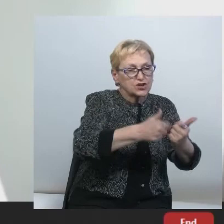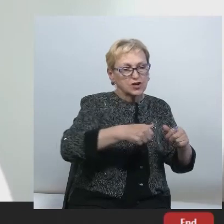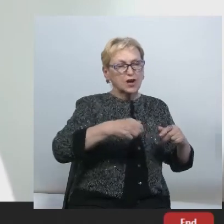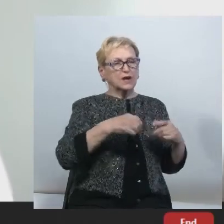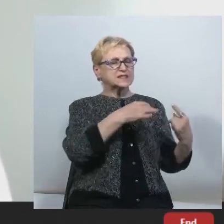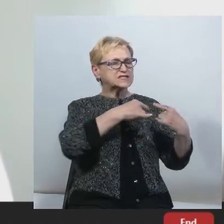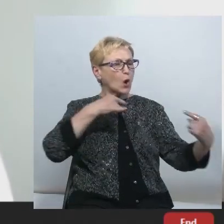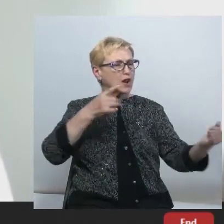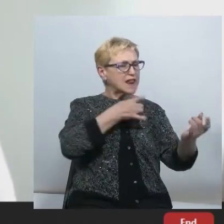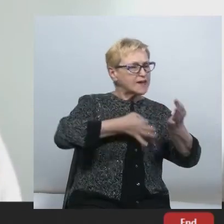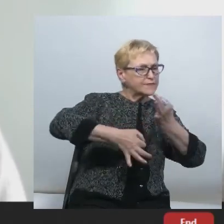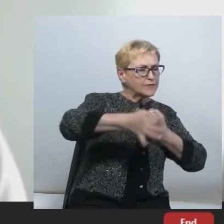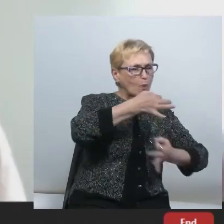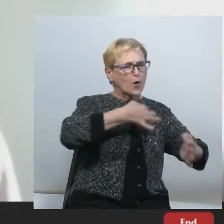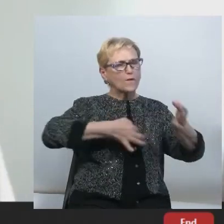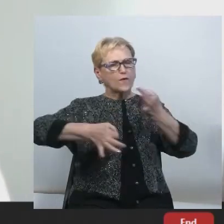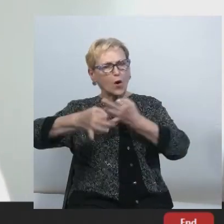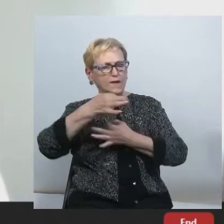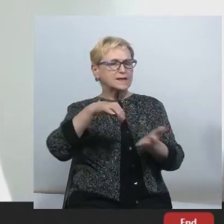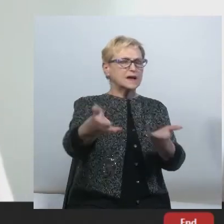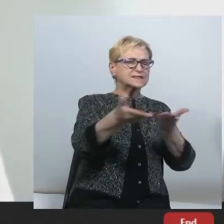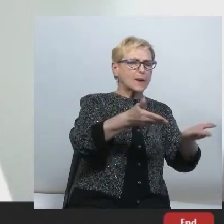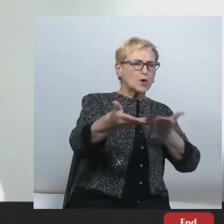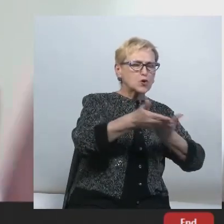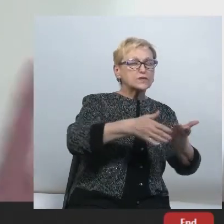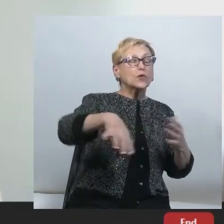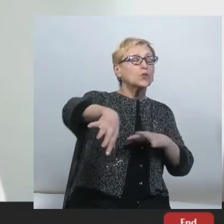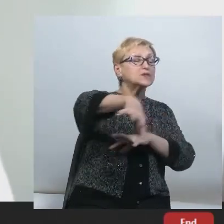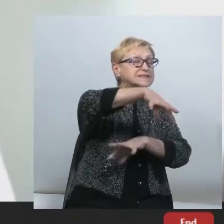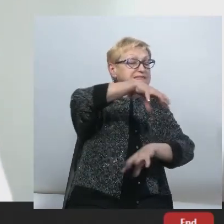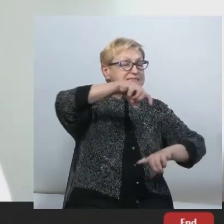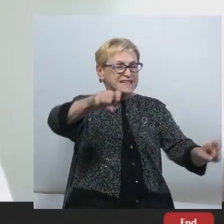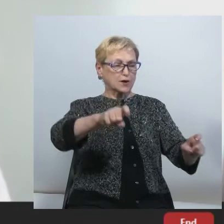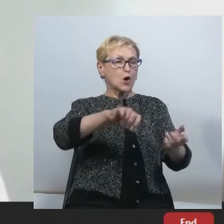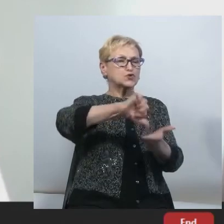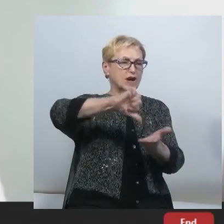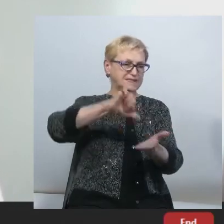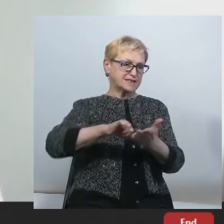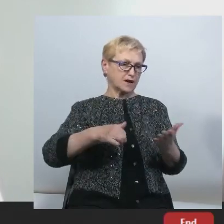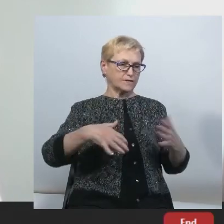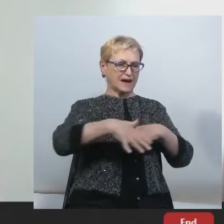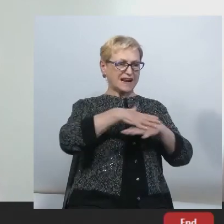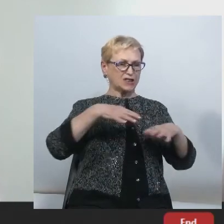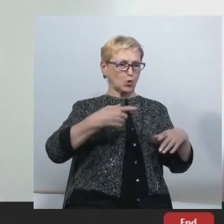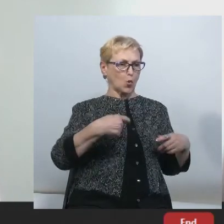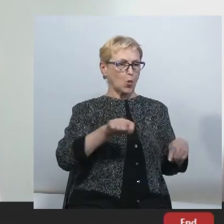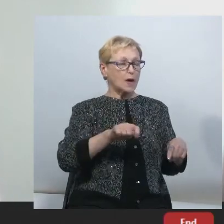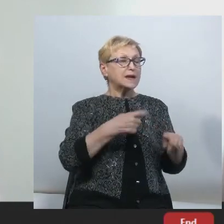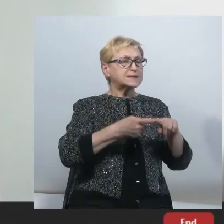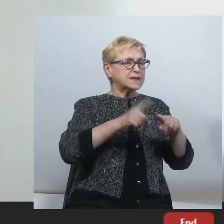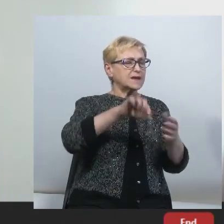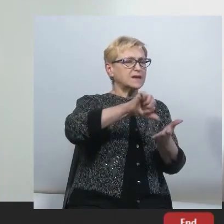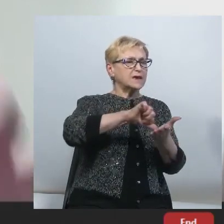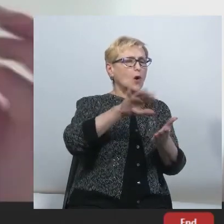обговорень, запрошеннями усіх учасників ринку. І онлайн, і головні редактори нещодавно у нас були